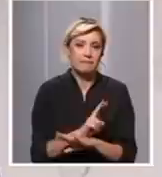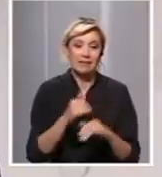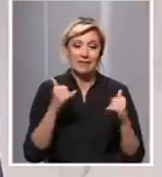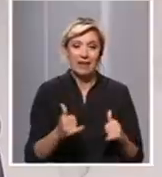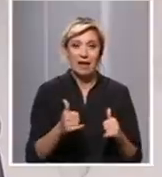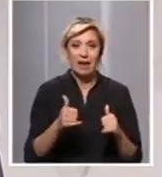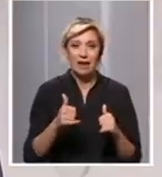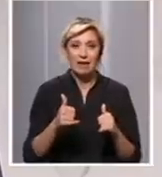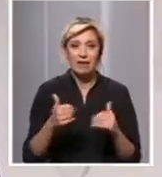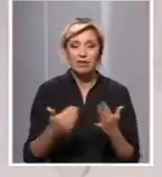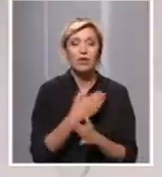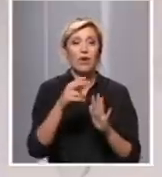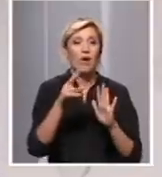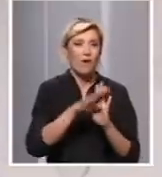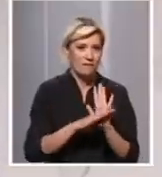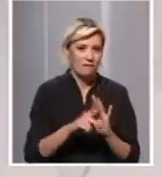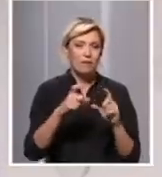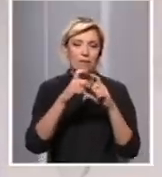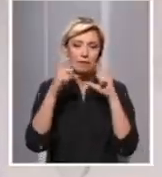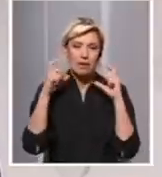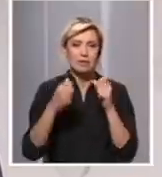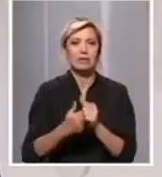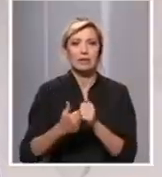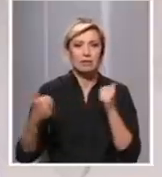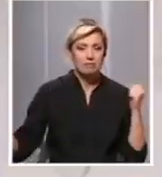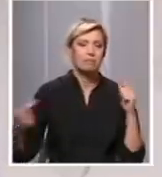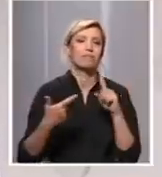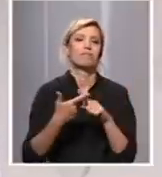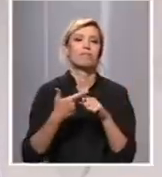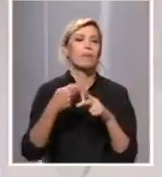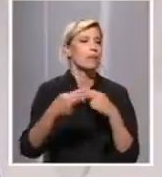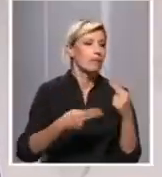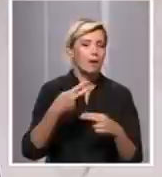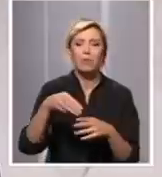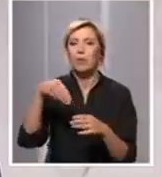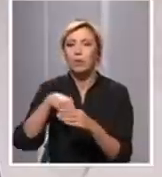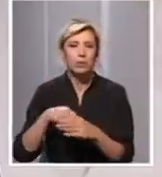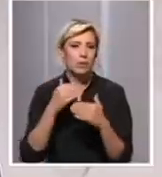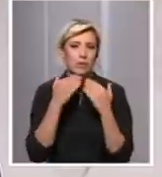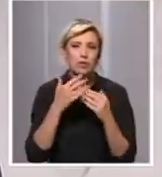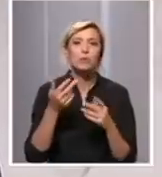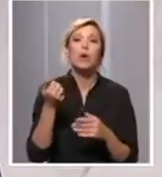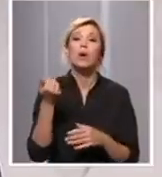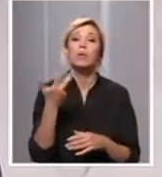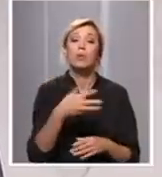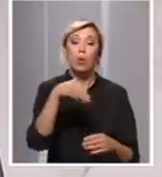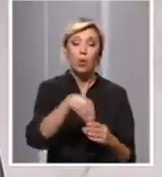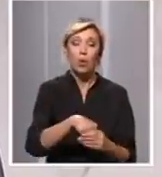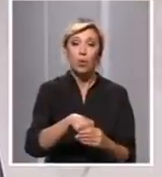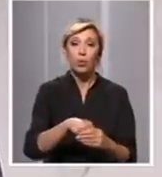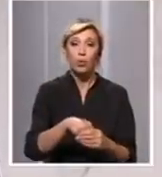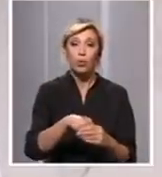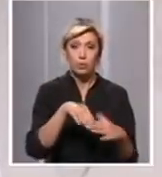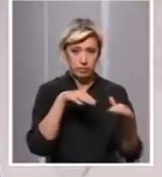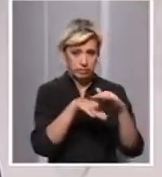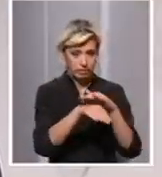maske, to je distanca o kojoj vodimo računa i u zatvorenom i otvorenom prostoru. Broj ljudi u zatvorenom prostoru 100 je broj